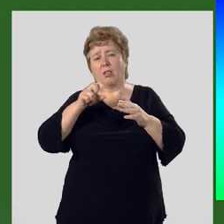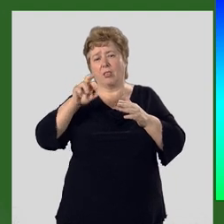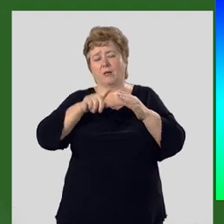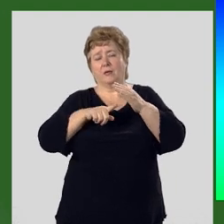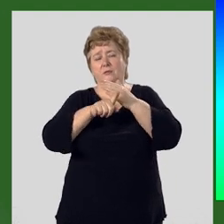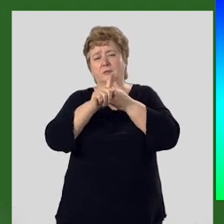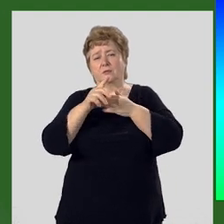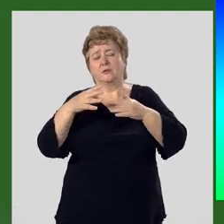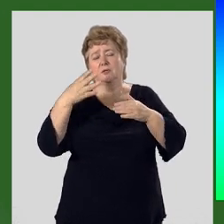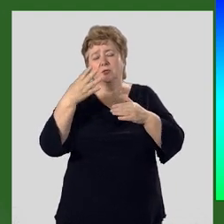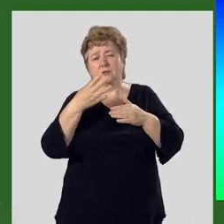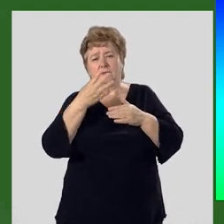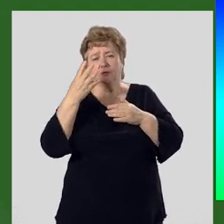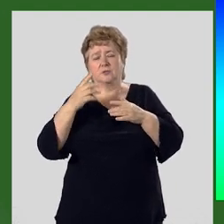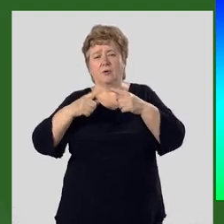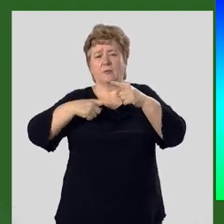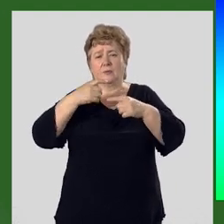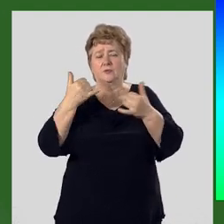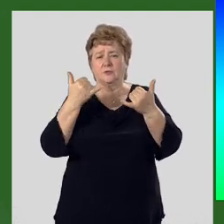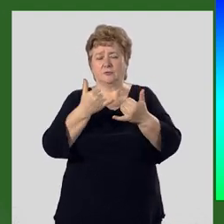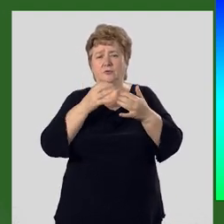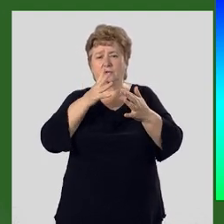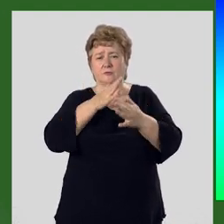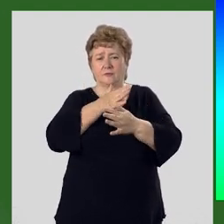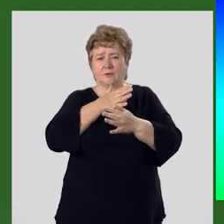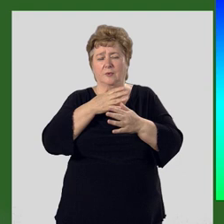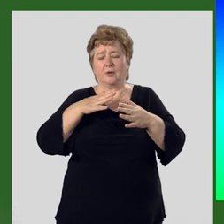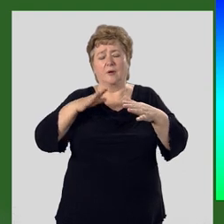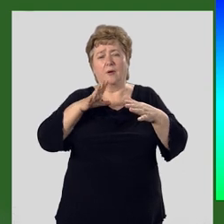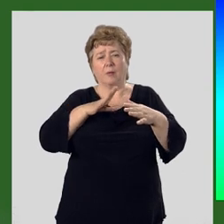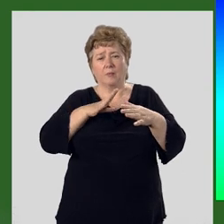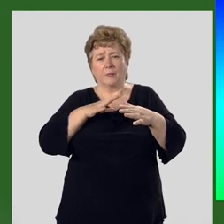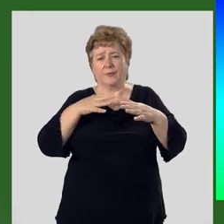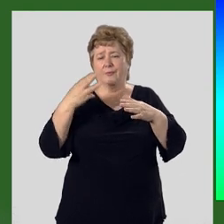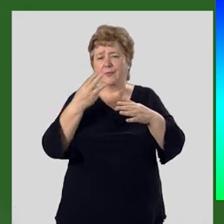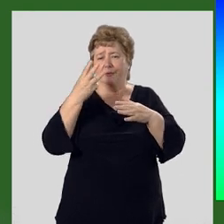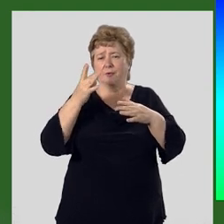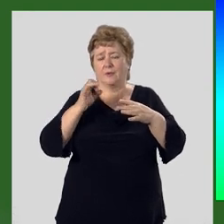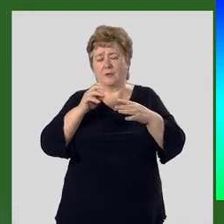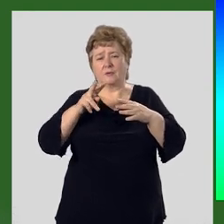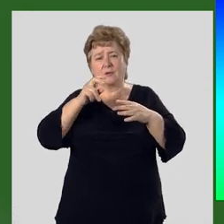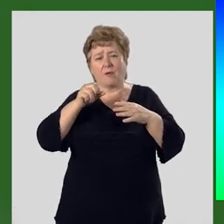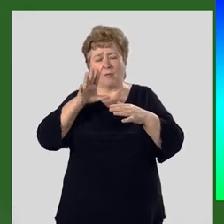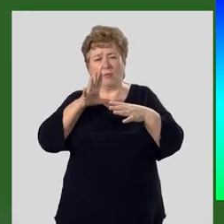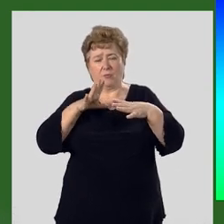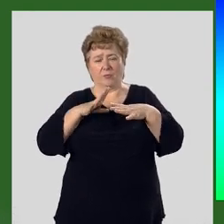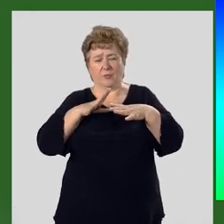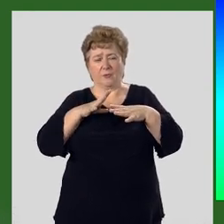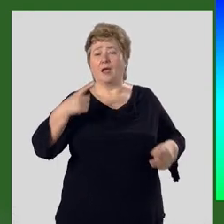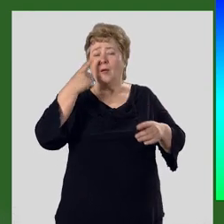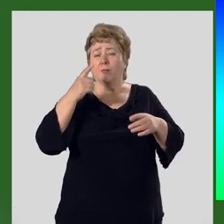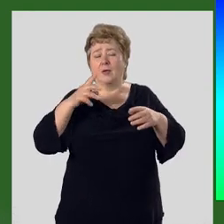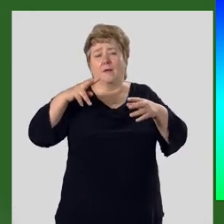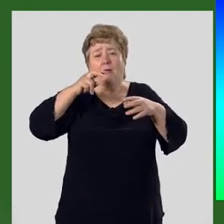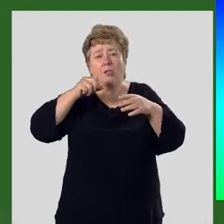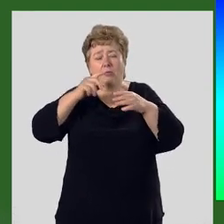начала четвертичного периода до нынешнего времени подвергались трехкратному оледенению. Первое